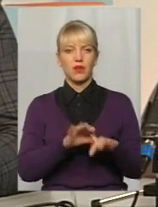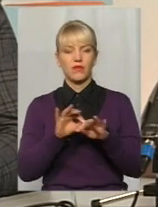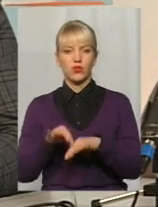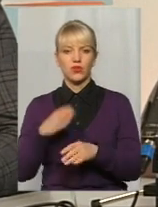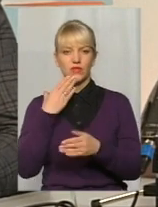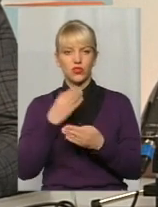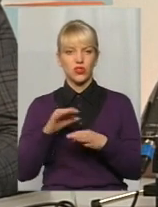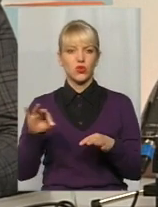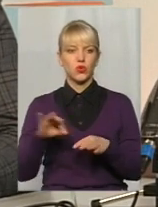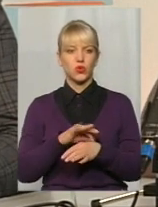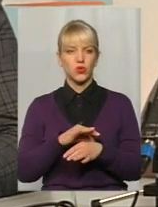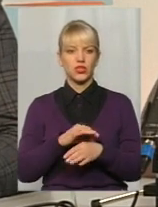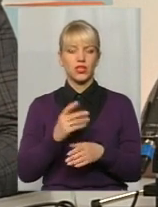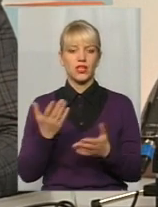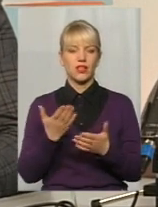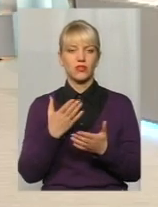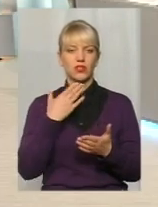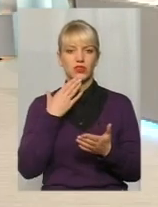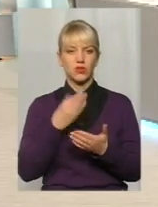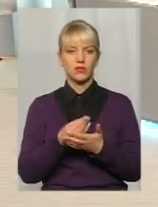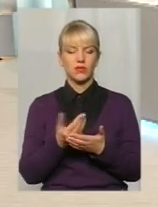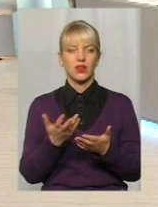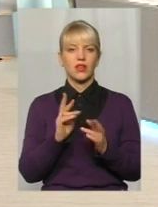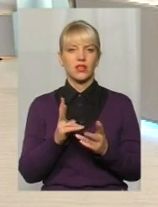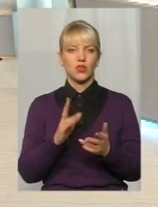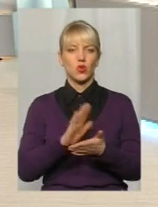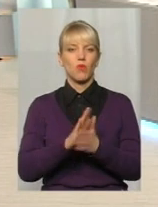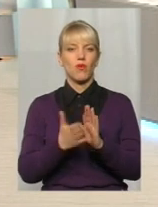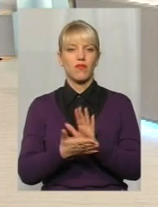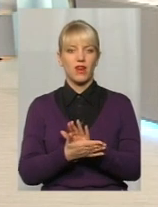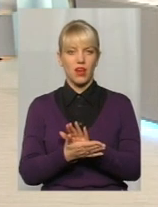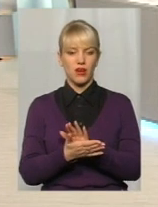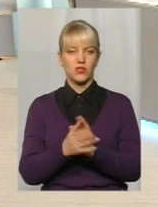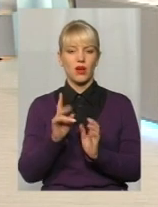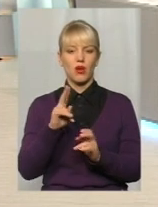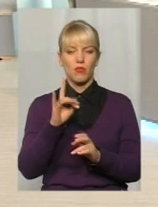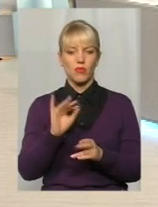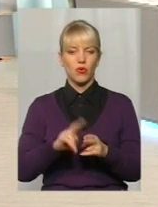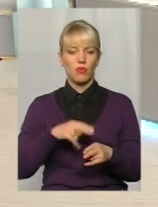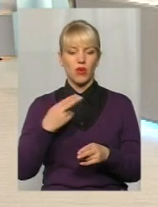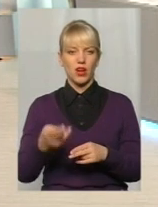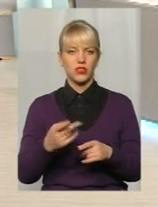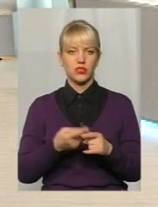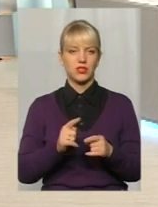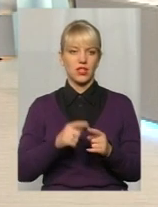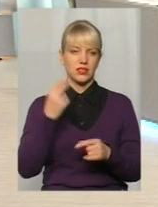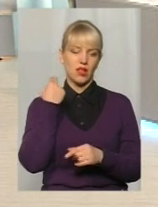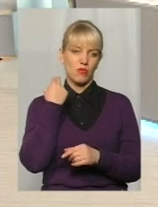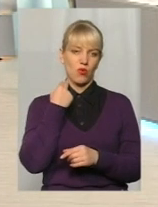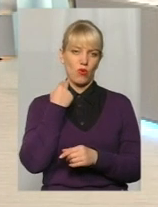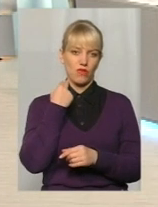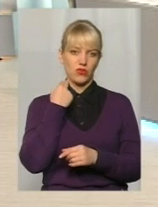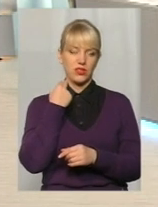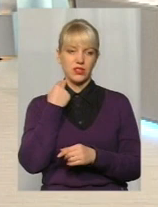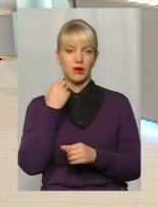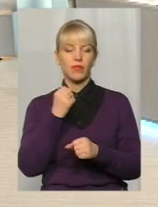вони якимось чином домовляються про погашення оцієї заборгованості. Тобто,